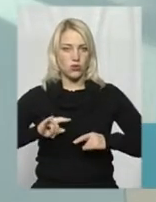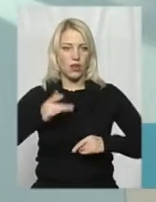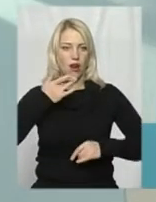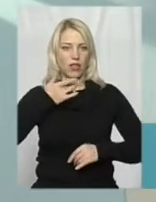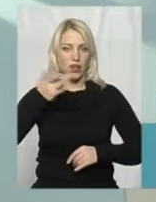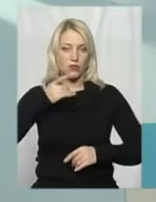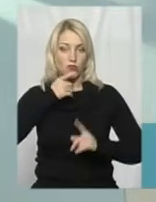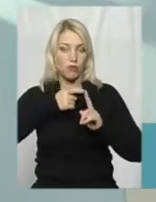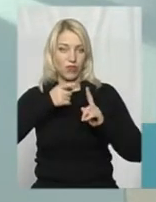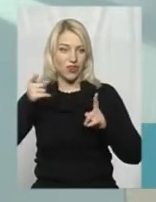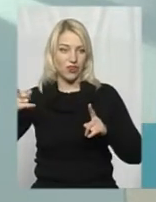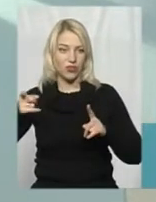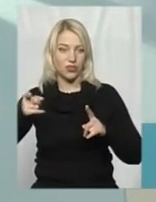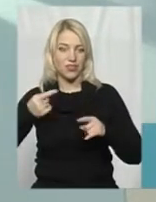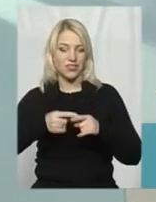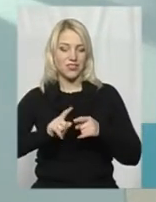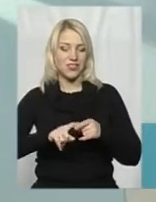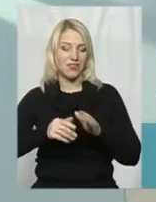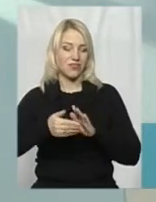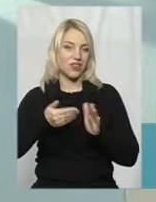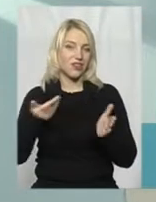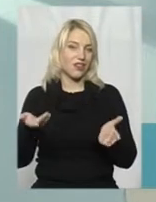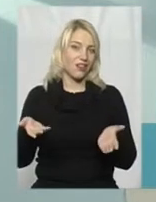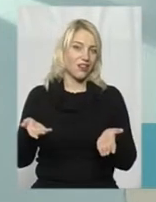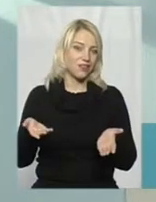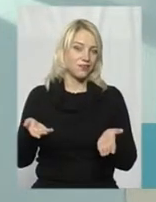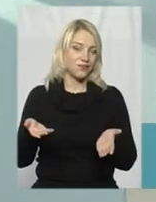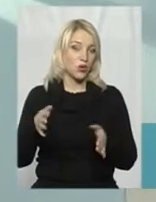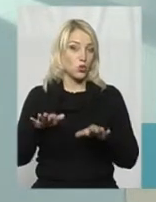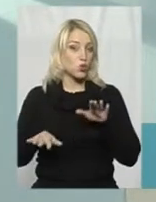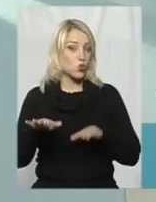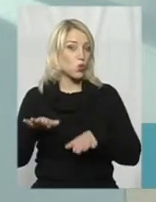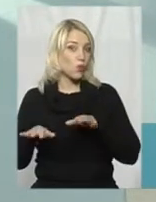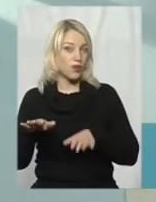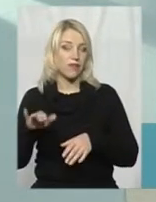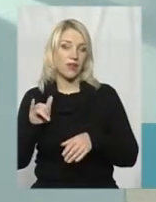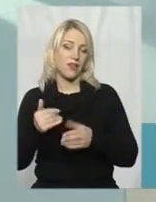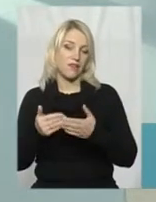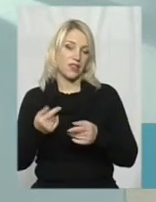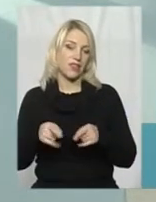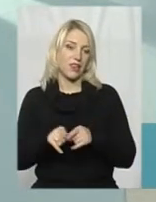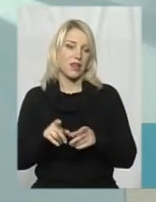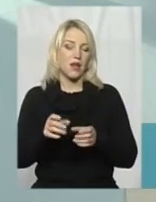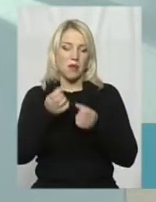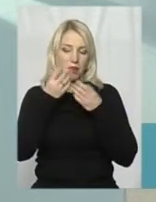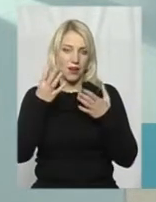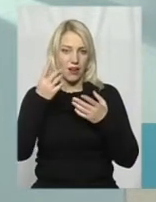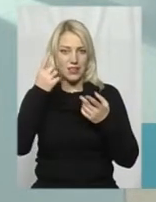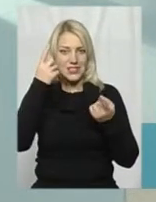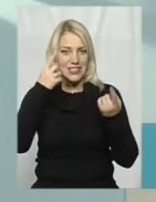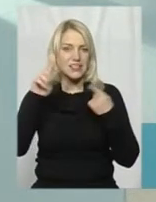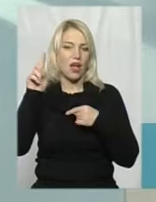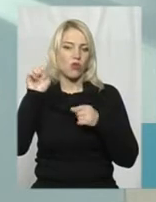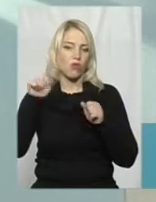періоду, це, м'якко кажучи, викликає сумніви, а відтак прекрасний задум може